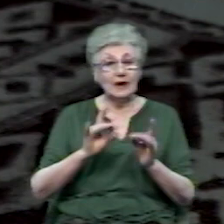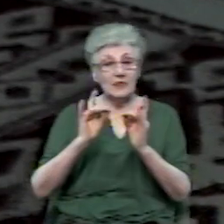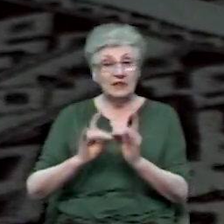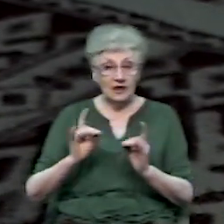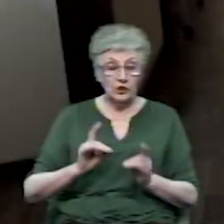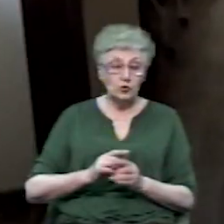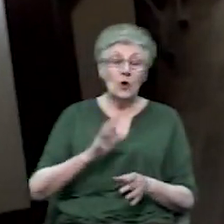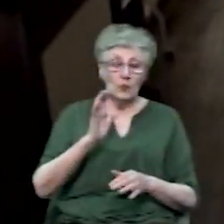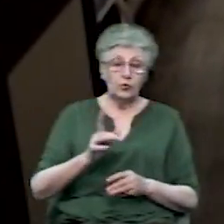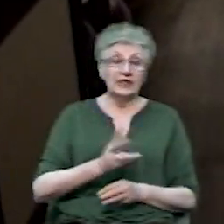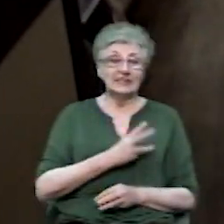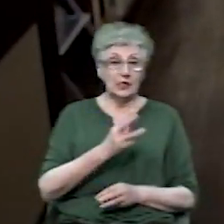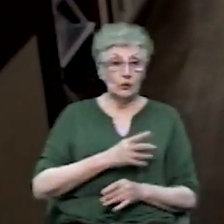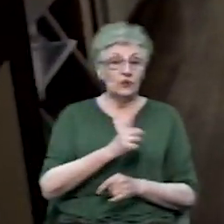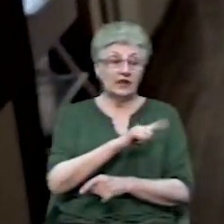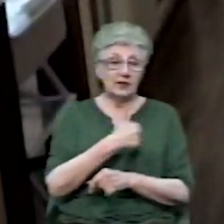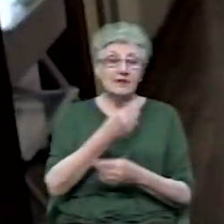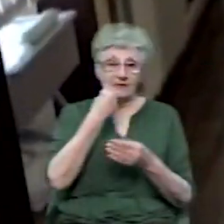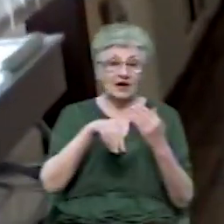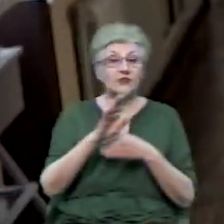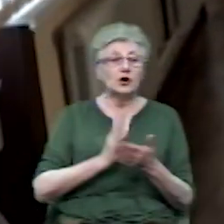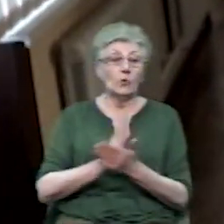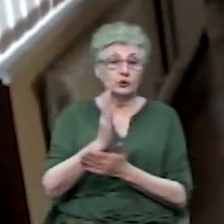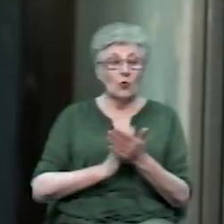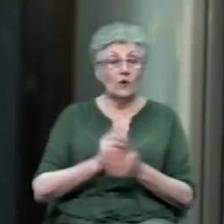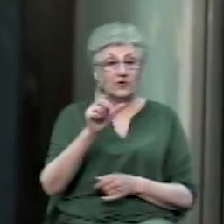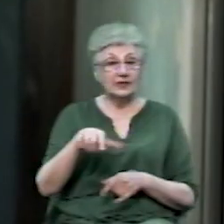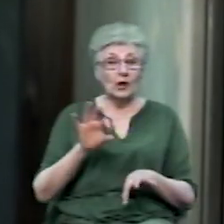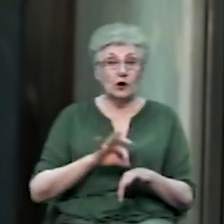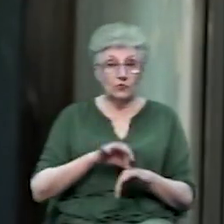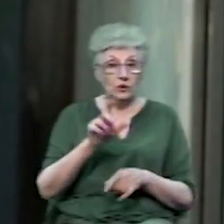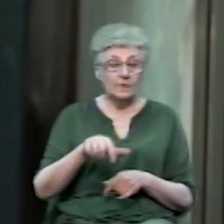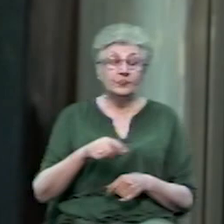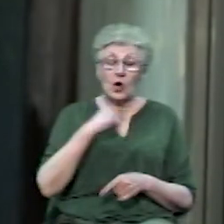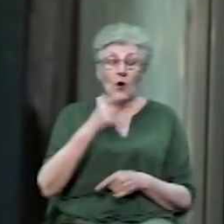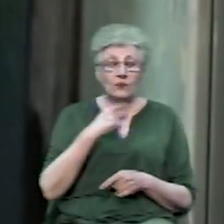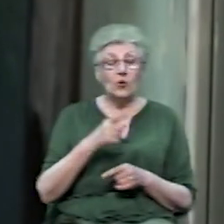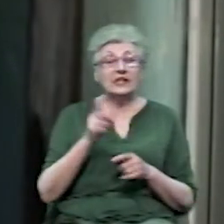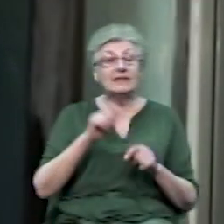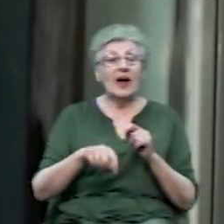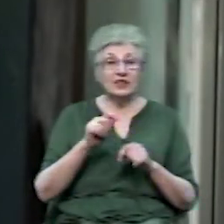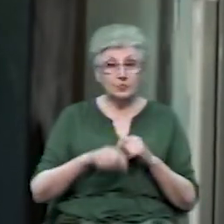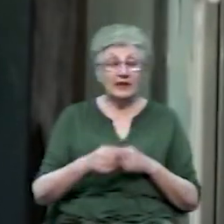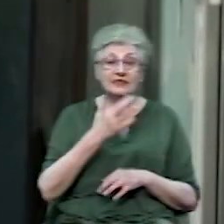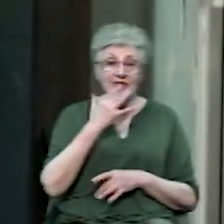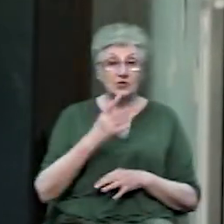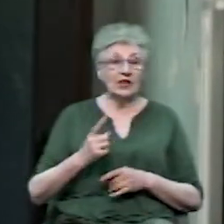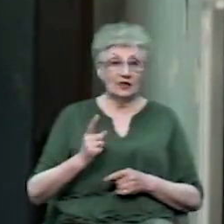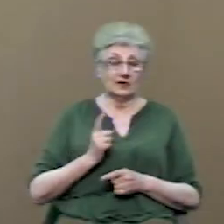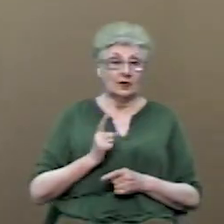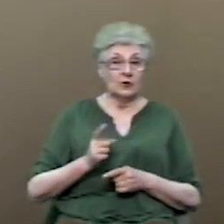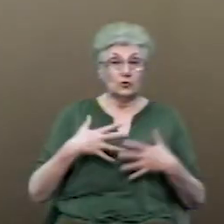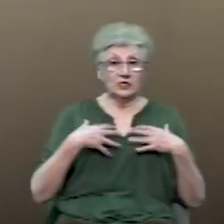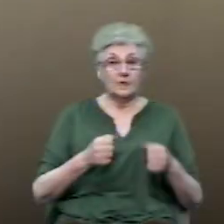конкурентноспроможними та краще обслуговувати пацієнтів, каже експертка з питань впровадження реформи охорони здоров'я Аліса Макаріхіна.